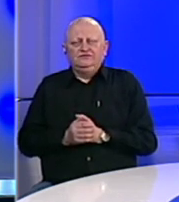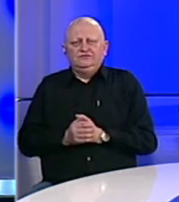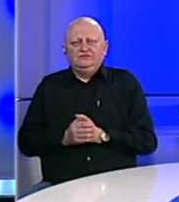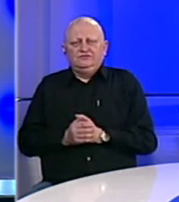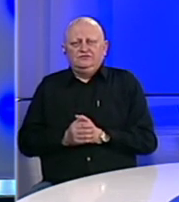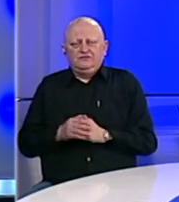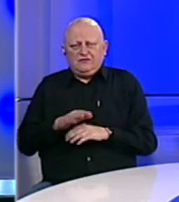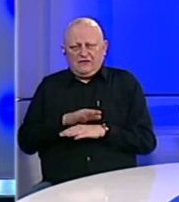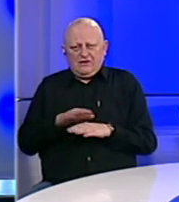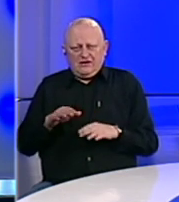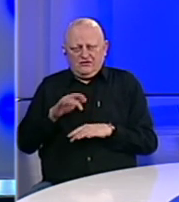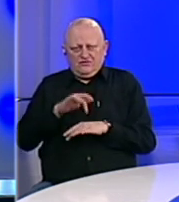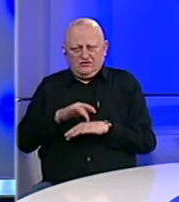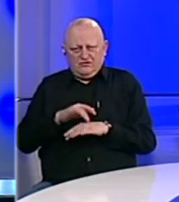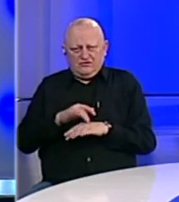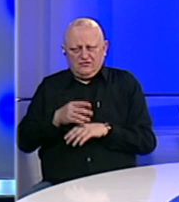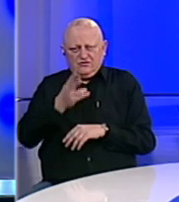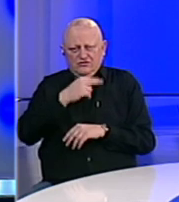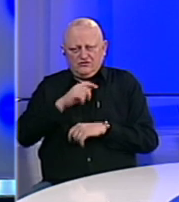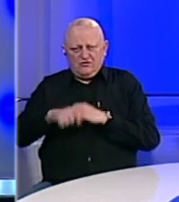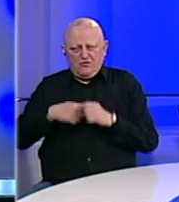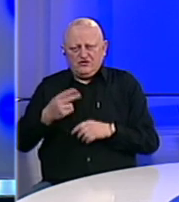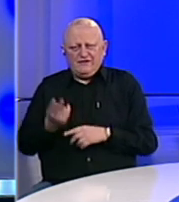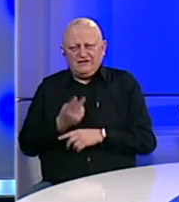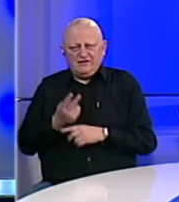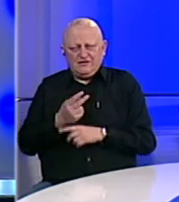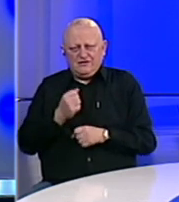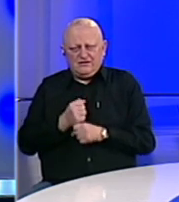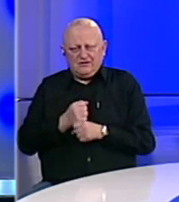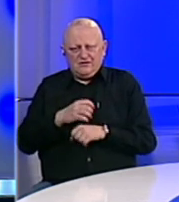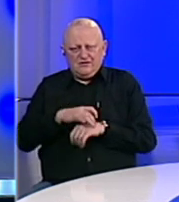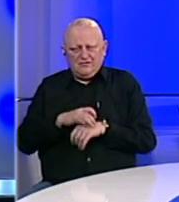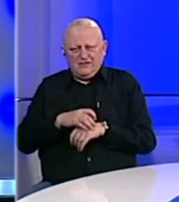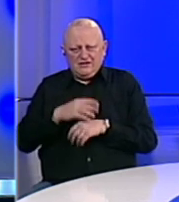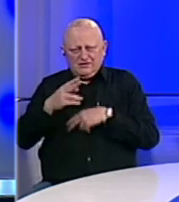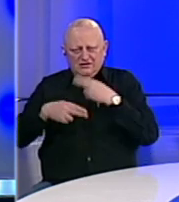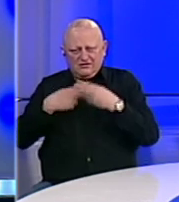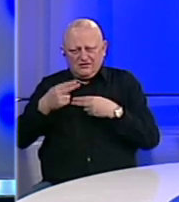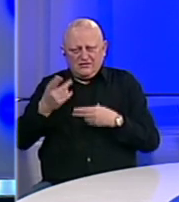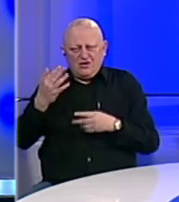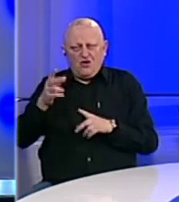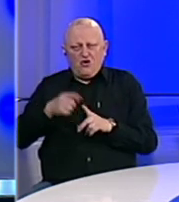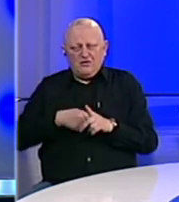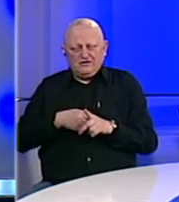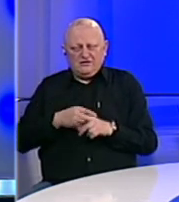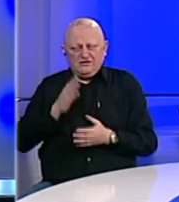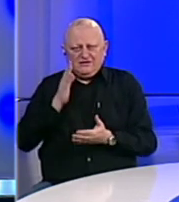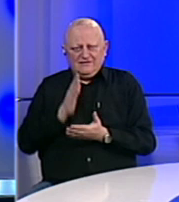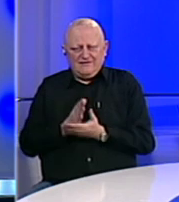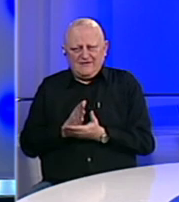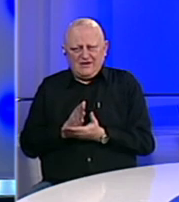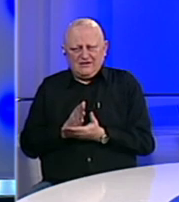U svim centrima službe za posle sa strancima radi se medicinski atrijaža i to već mjesecima. Svaki